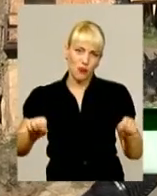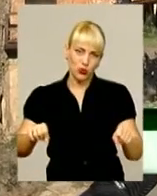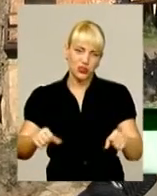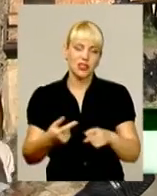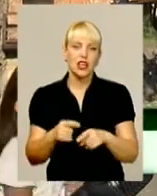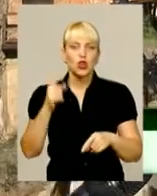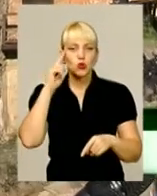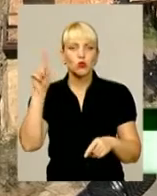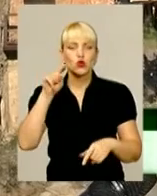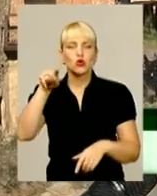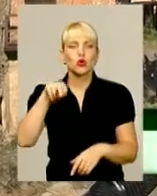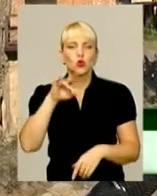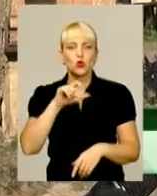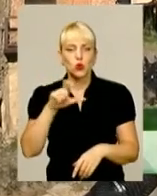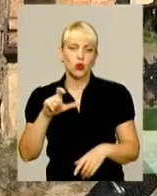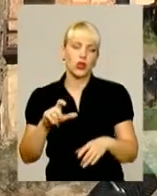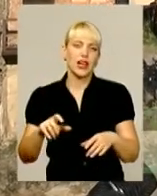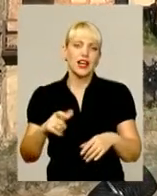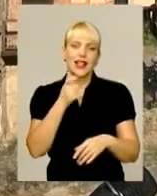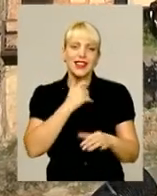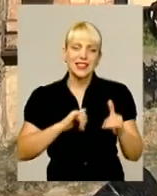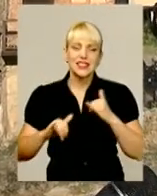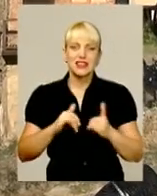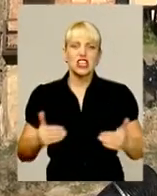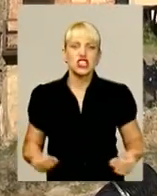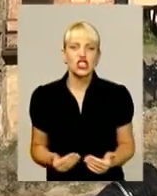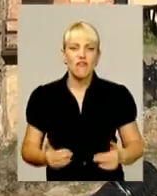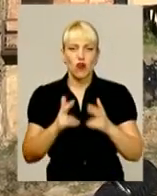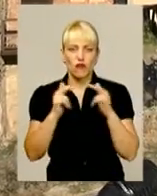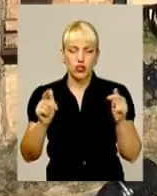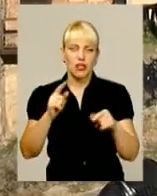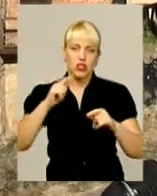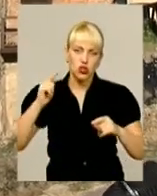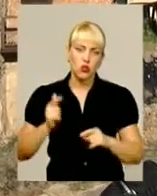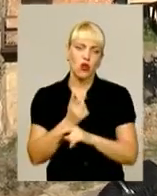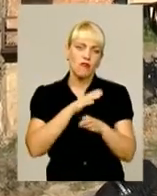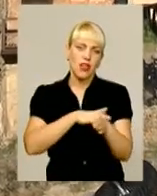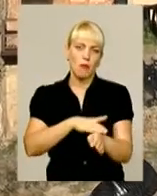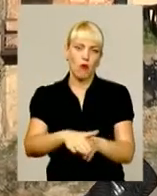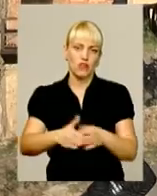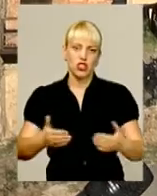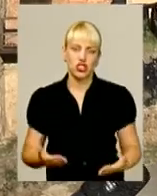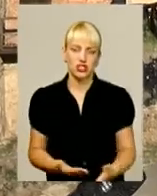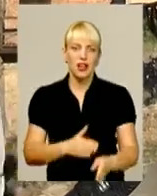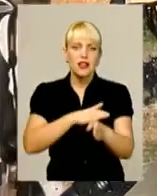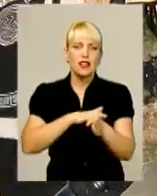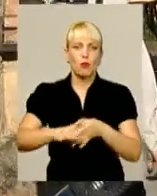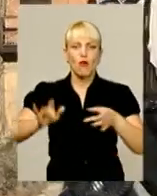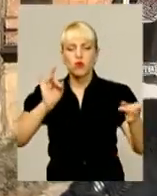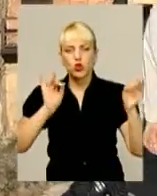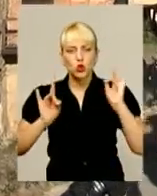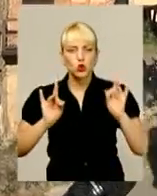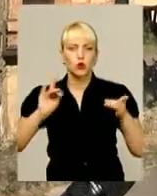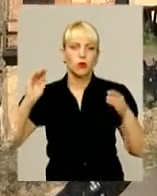дух рицарства, отой дух живої фортеці, вона знов наповнюється життям, наповнюється шумом,